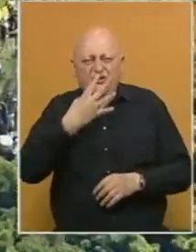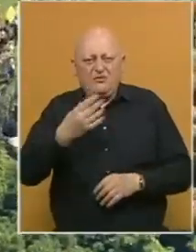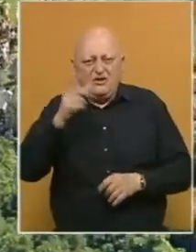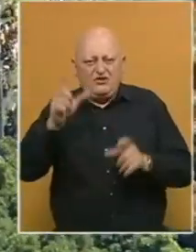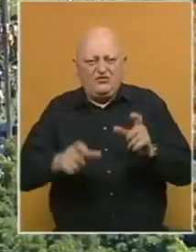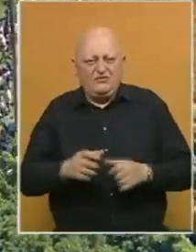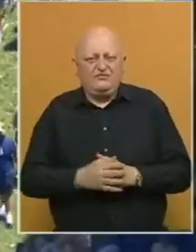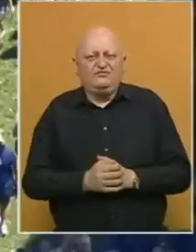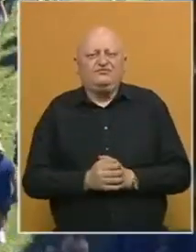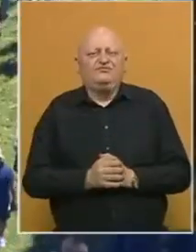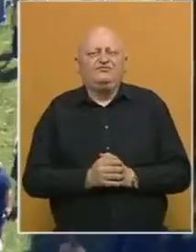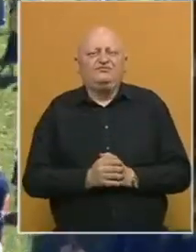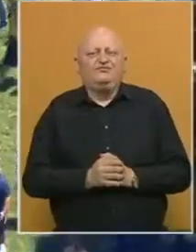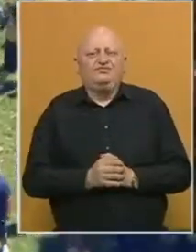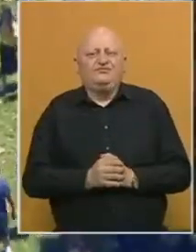miliona ljudi.